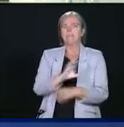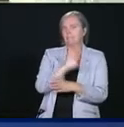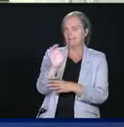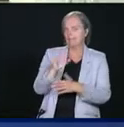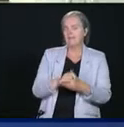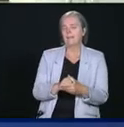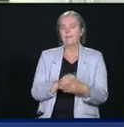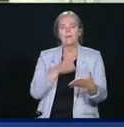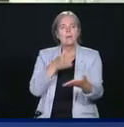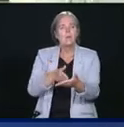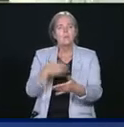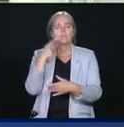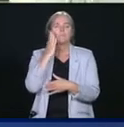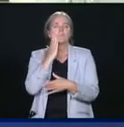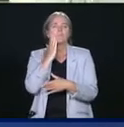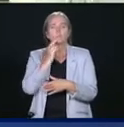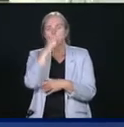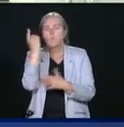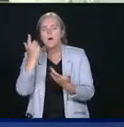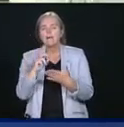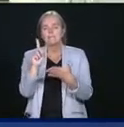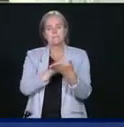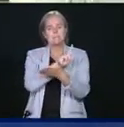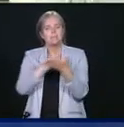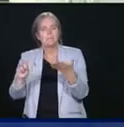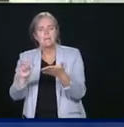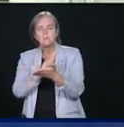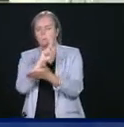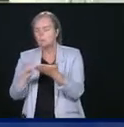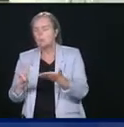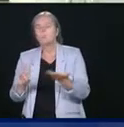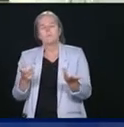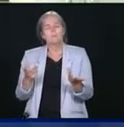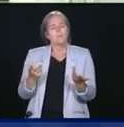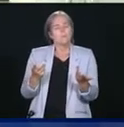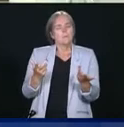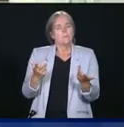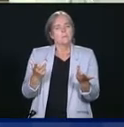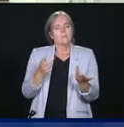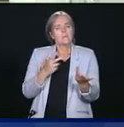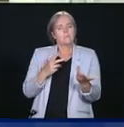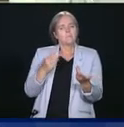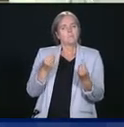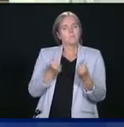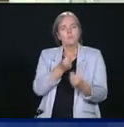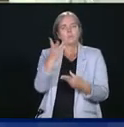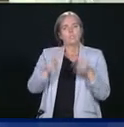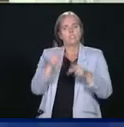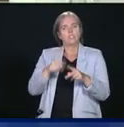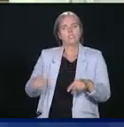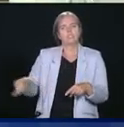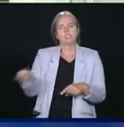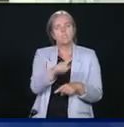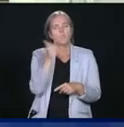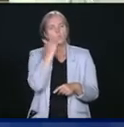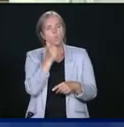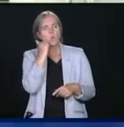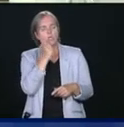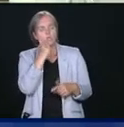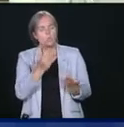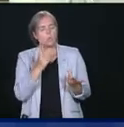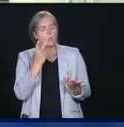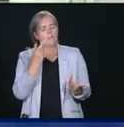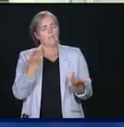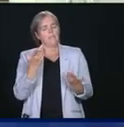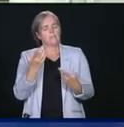sont des réalités chaque jour pour millions de Canadiens. Nous devons être en train de